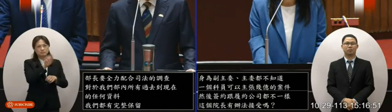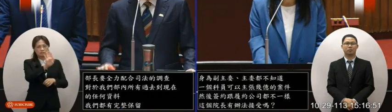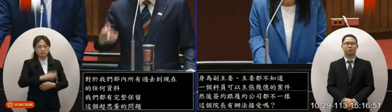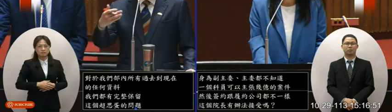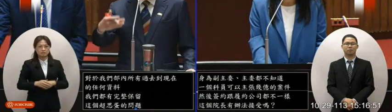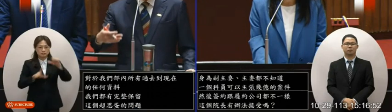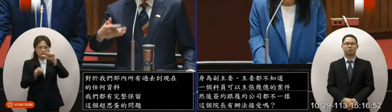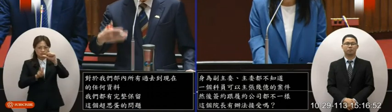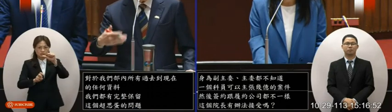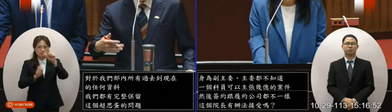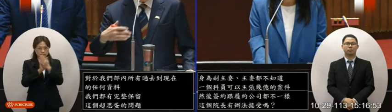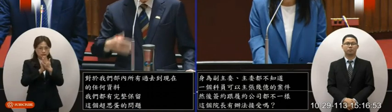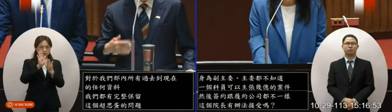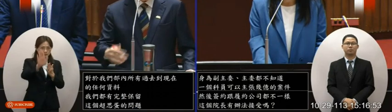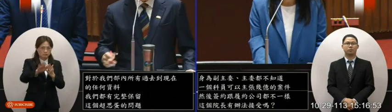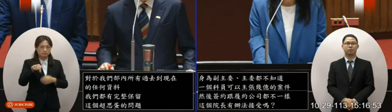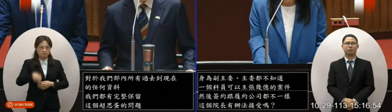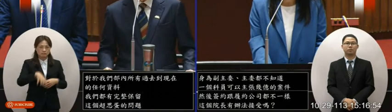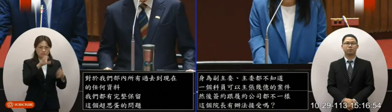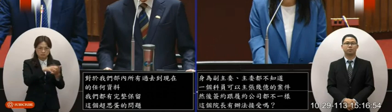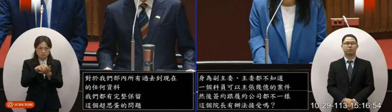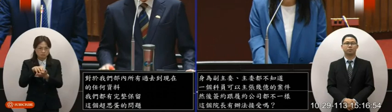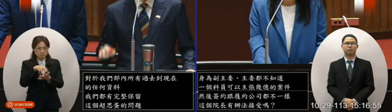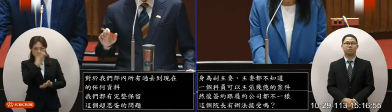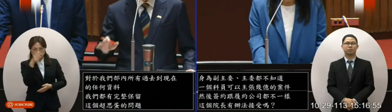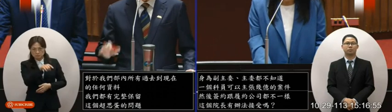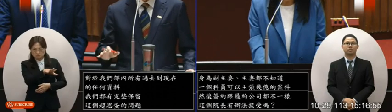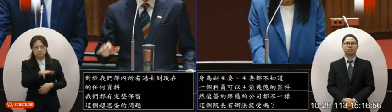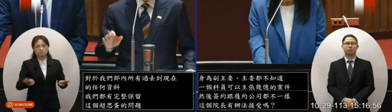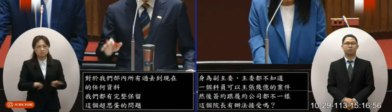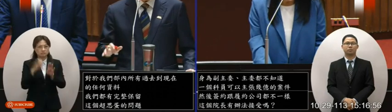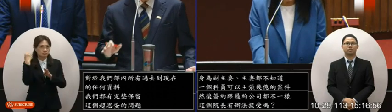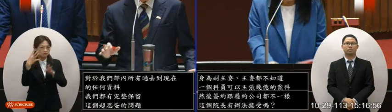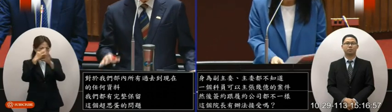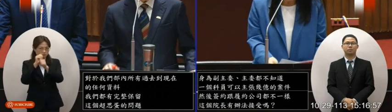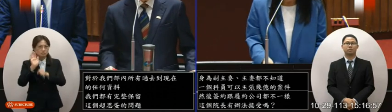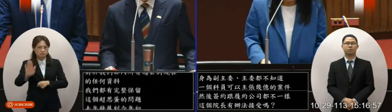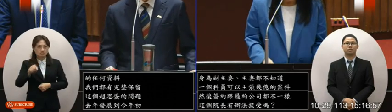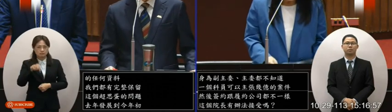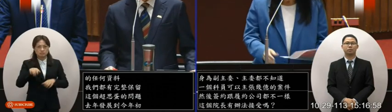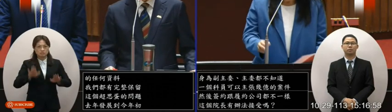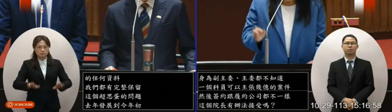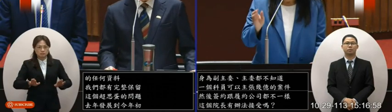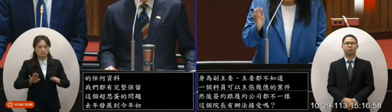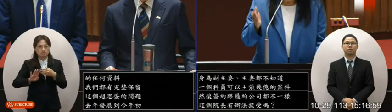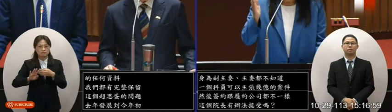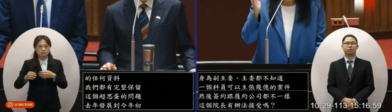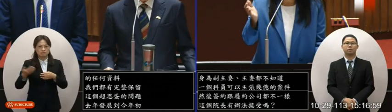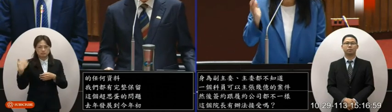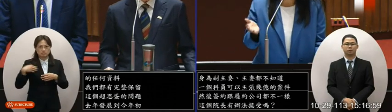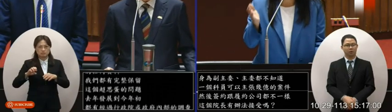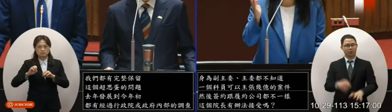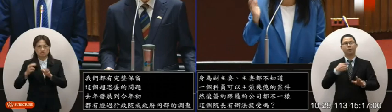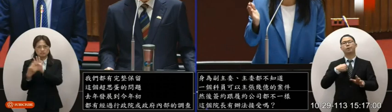20之後我們是曾經看到這樣的調查我們沒有啟動新的調查程序所以目前的階段還是在原來跟外界所報告的過程